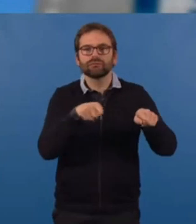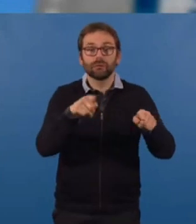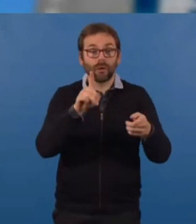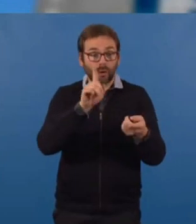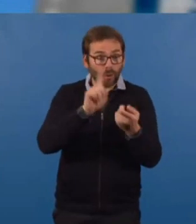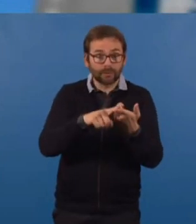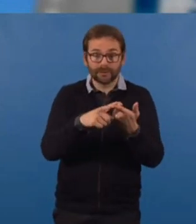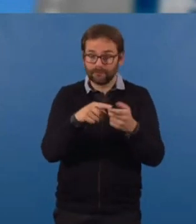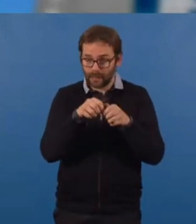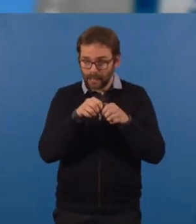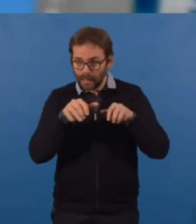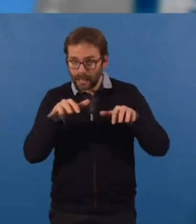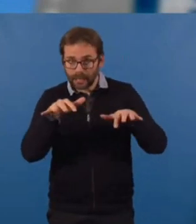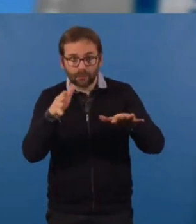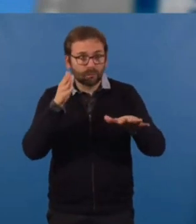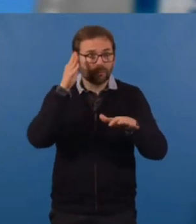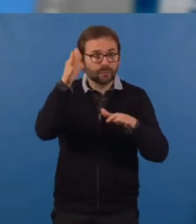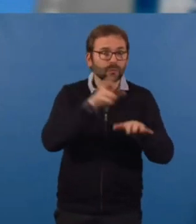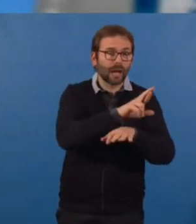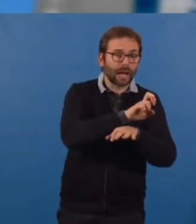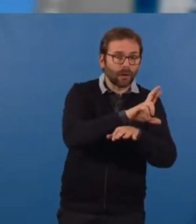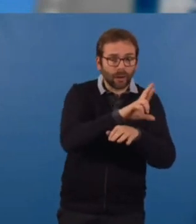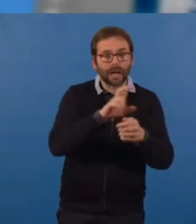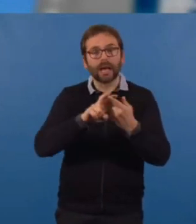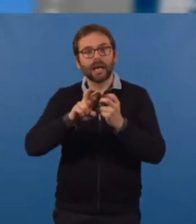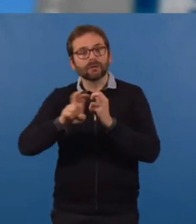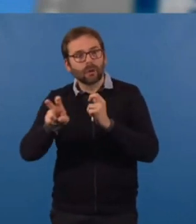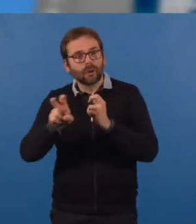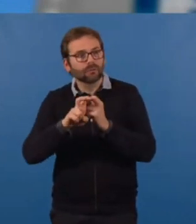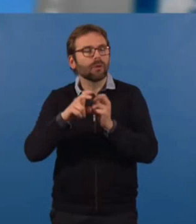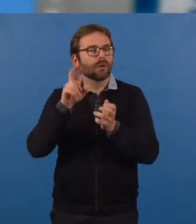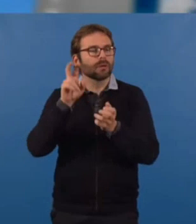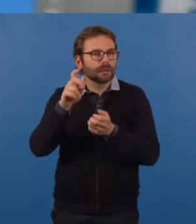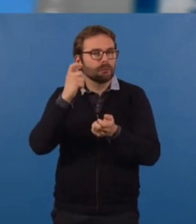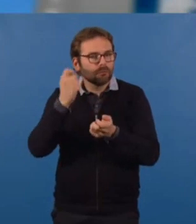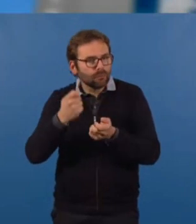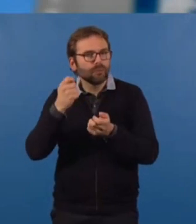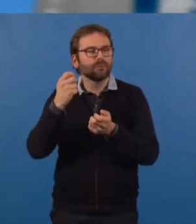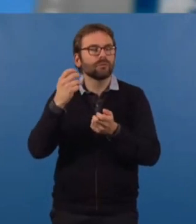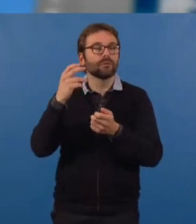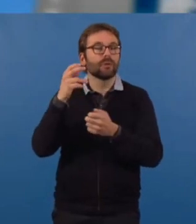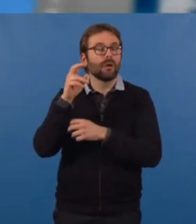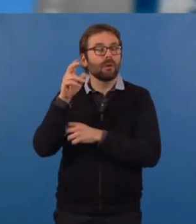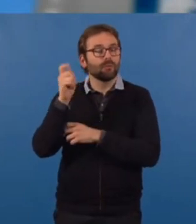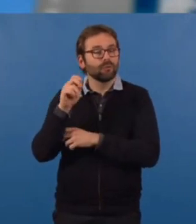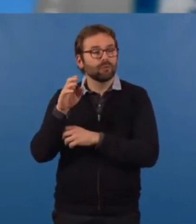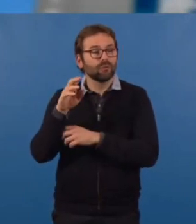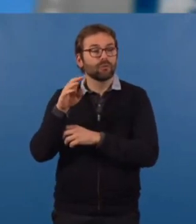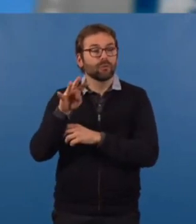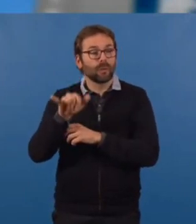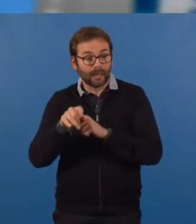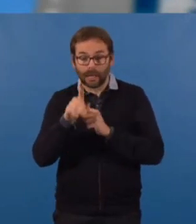en réseau les futures liaisons RER et nos transports en commun de tramways, bus et busway pour une étoile